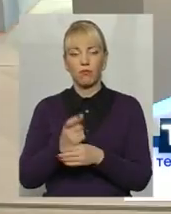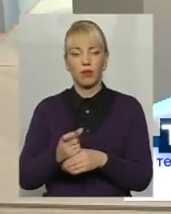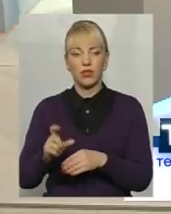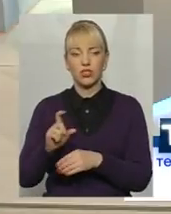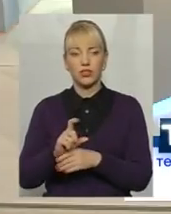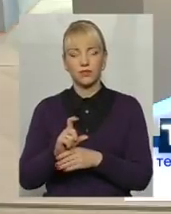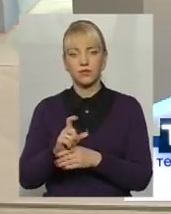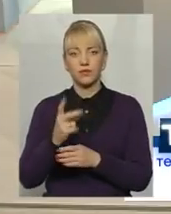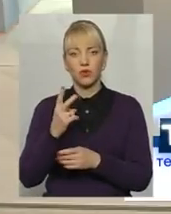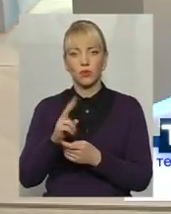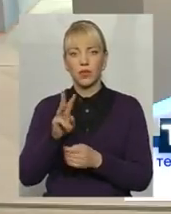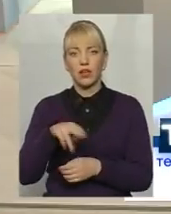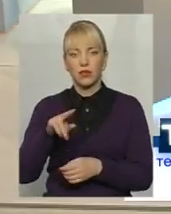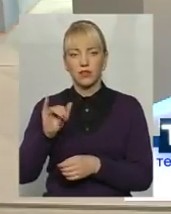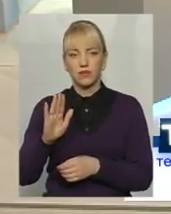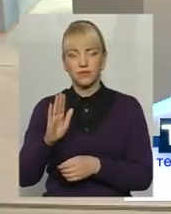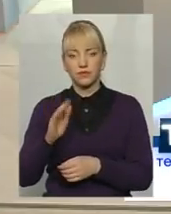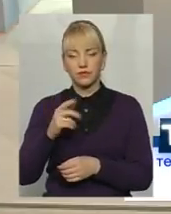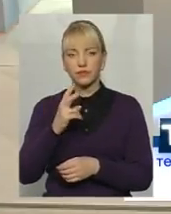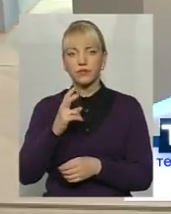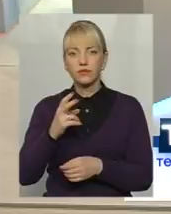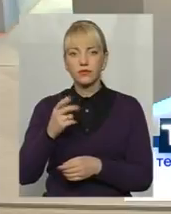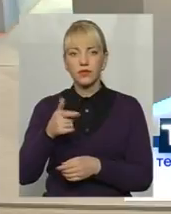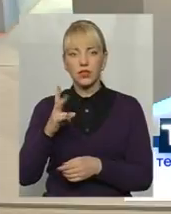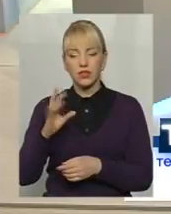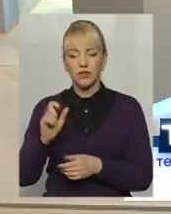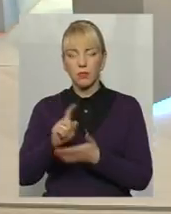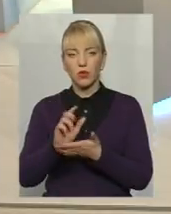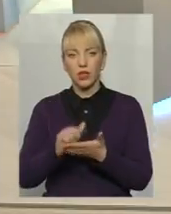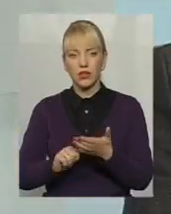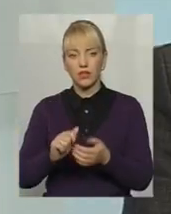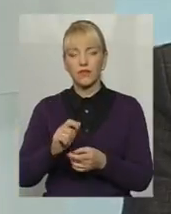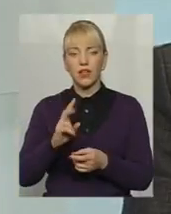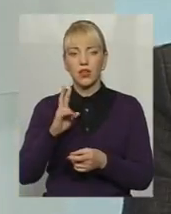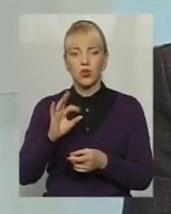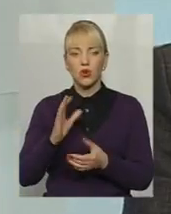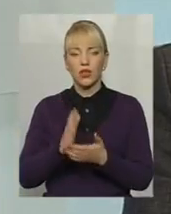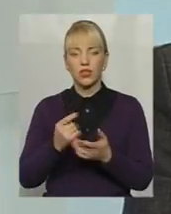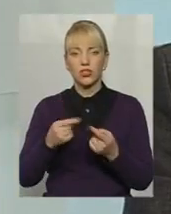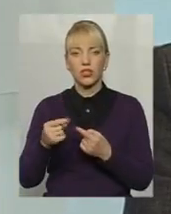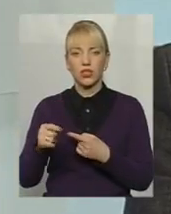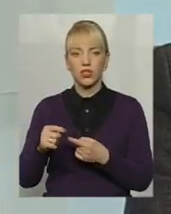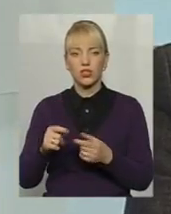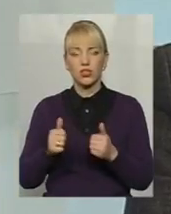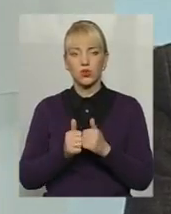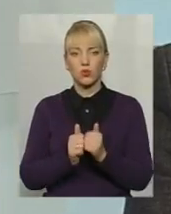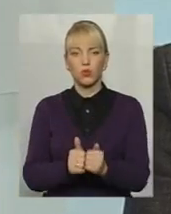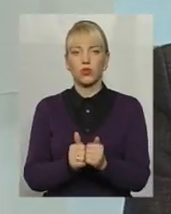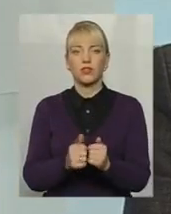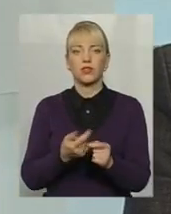2 мільярдів гривень, податок на доходи фізичних осіб. Але є ще інші супутні з ним